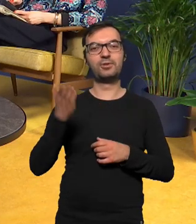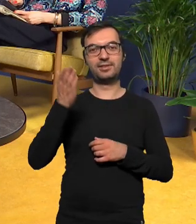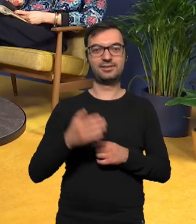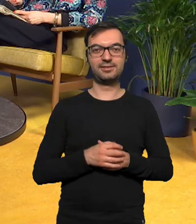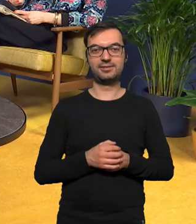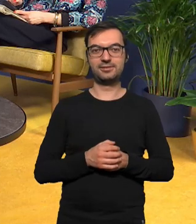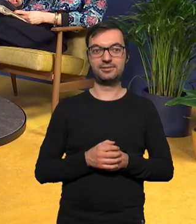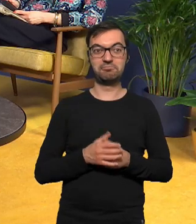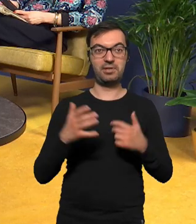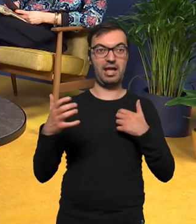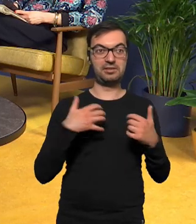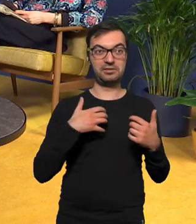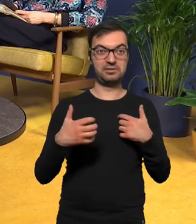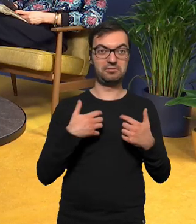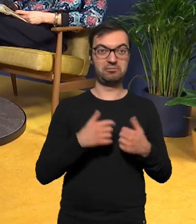z artystów?